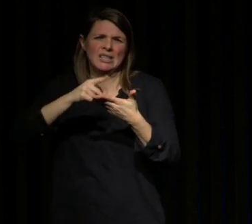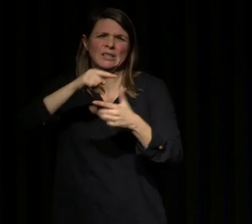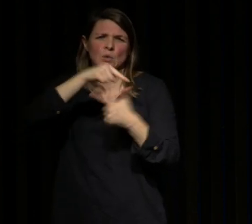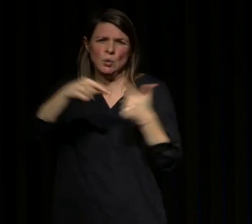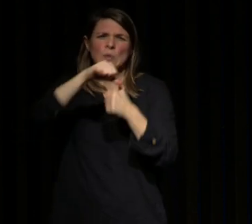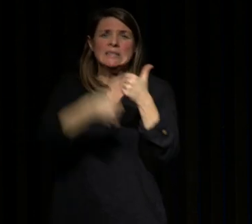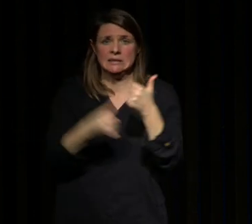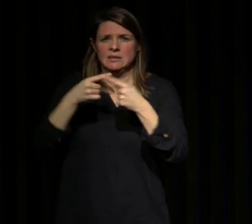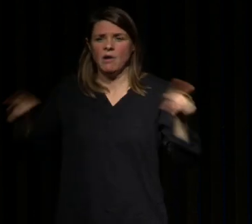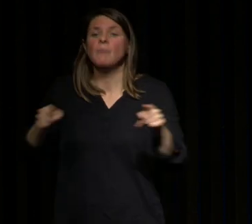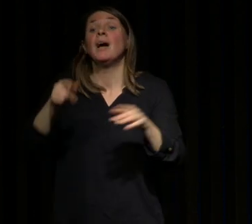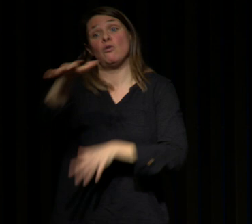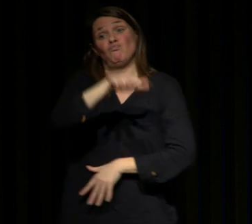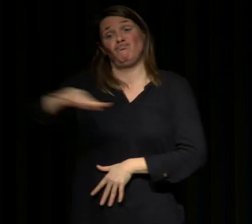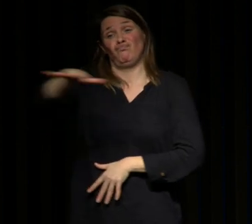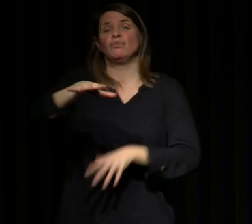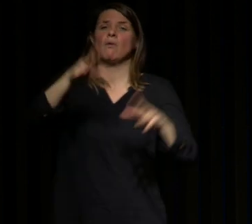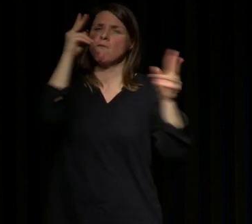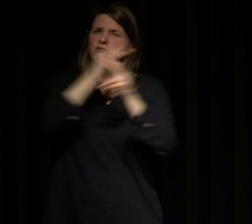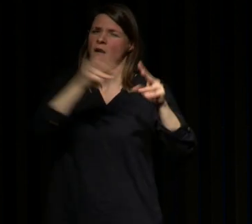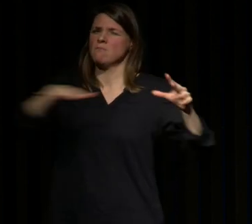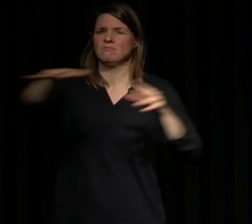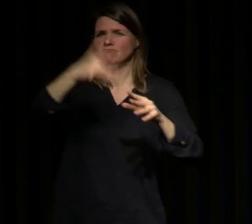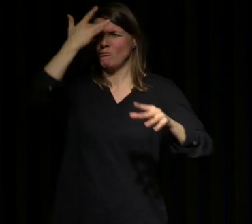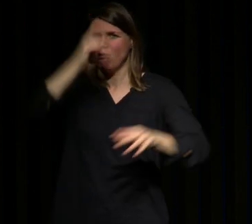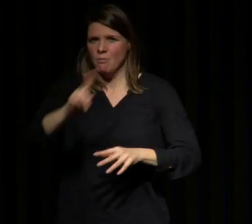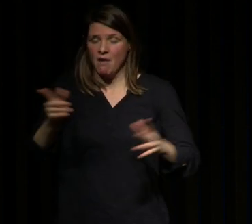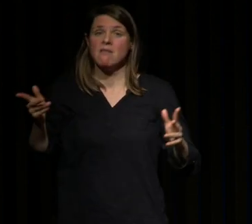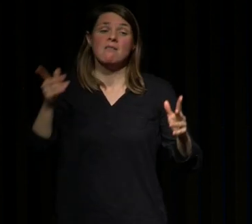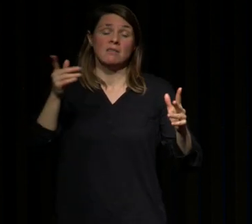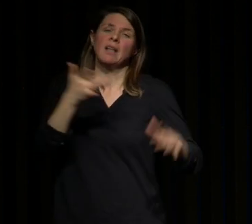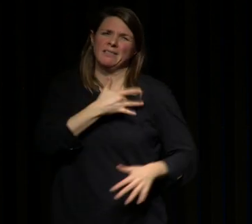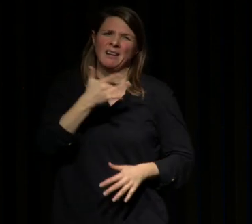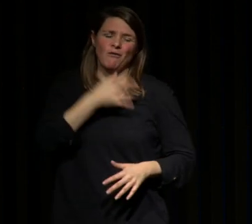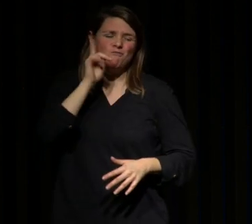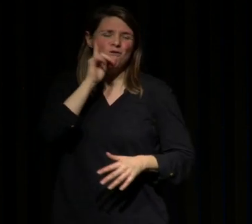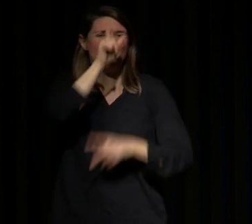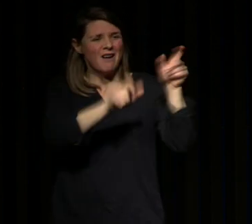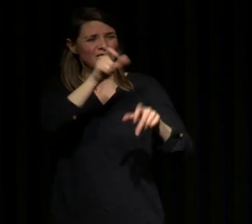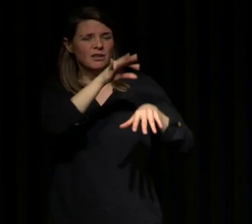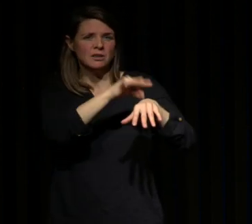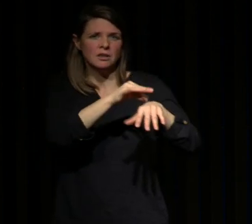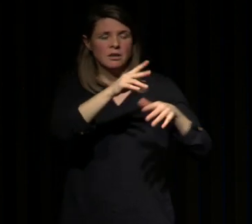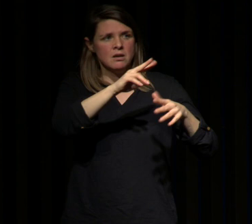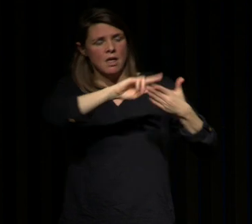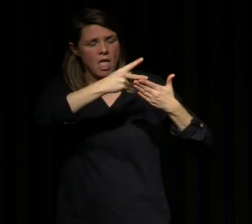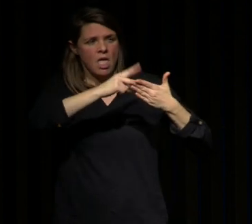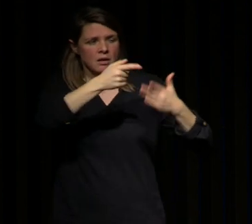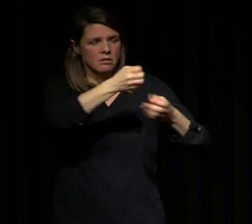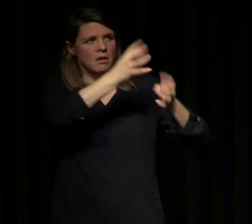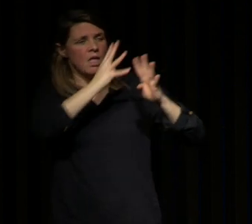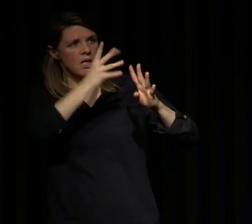ce que le grand public ne sait pas d'ailleurs et c'est très intéressant parce que quand des patients insomniaques viennent nous voir dans nos centres de sommeil